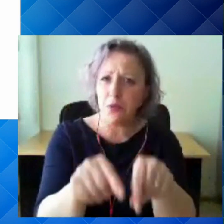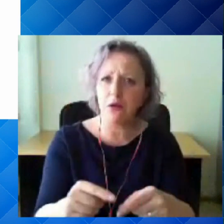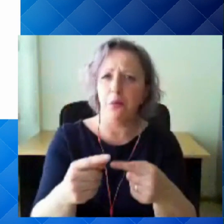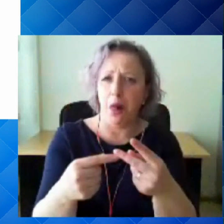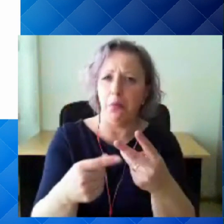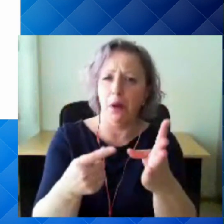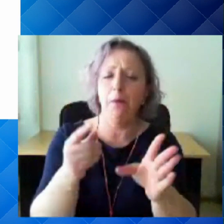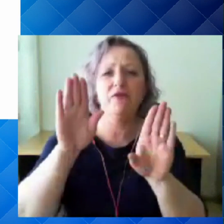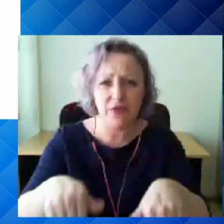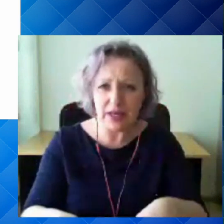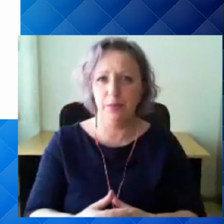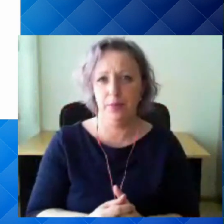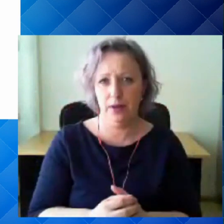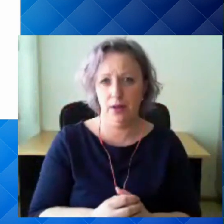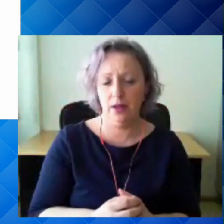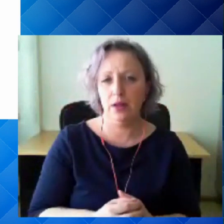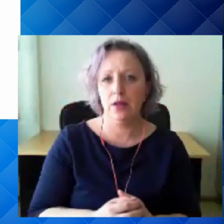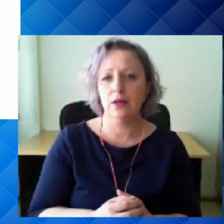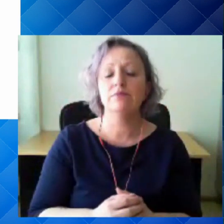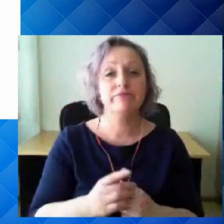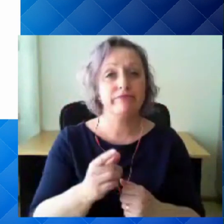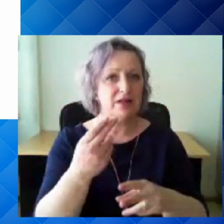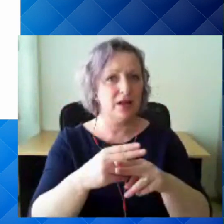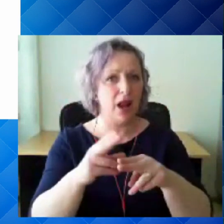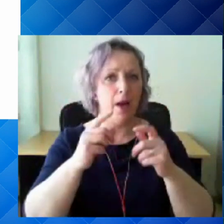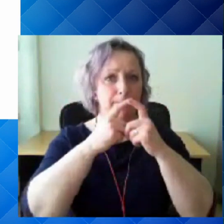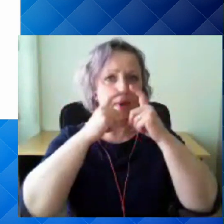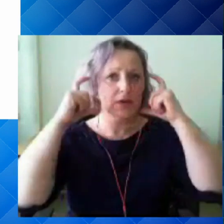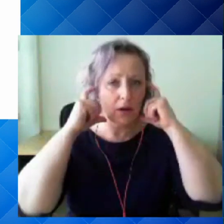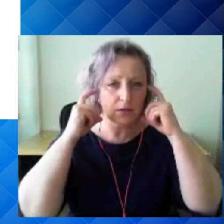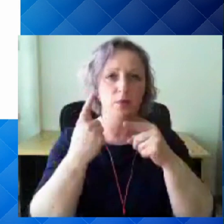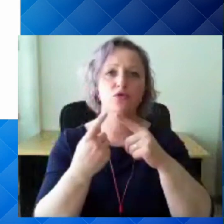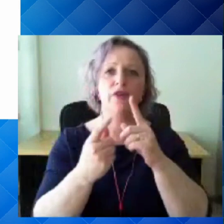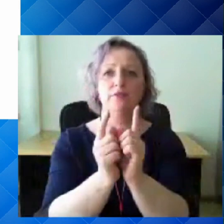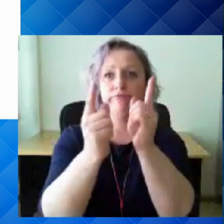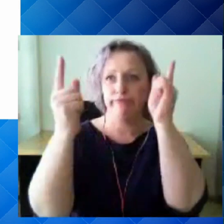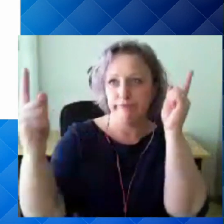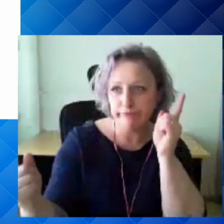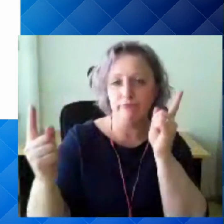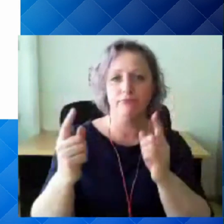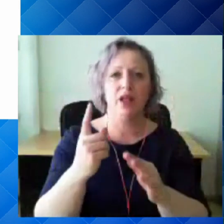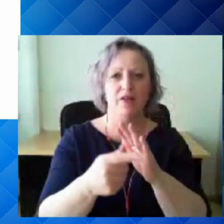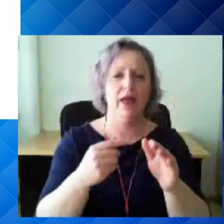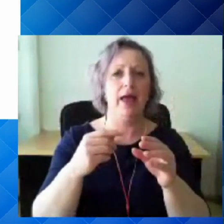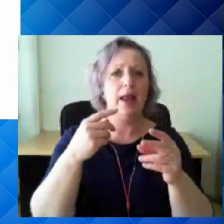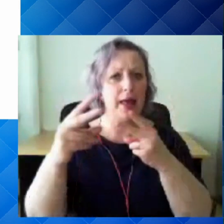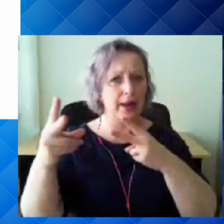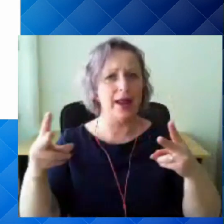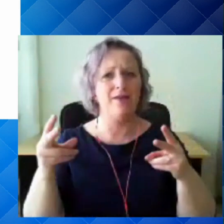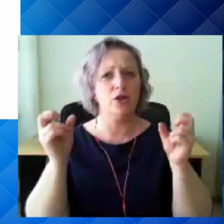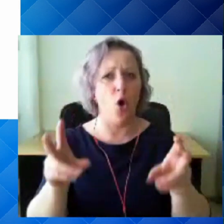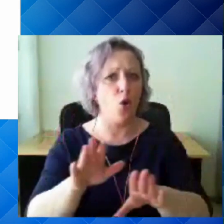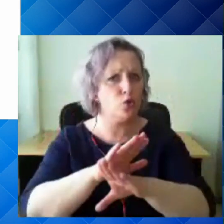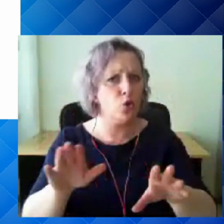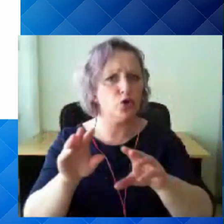maskikandmine ja õhutu distantsi pidamine ja muud nakkusõhutuse meetmed, see on